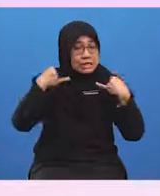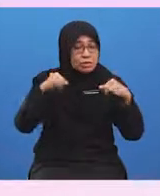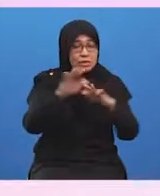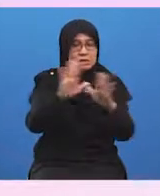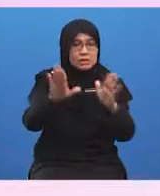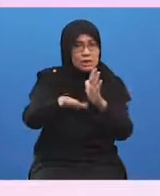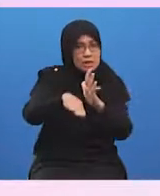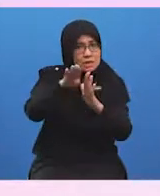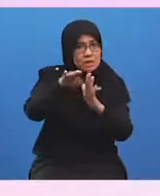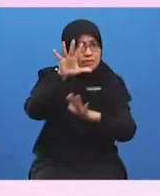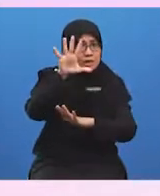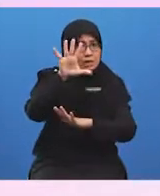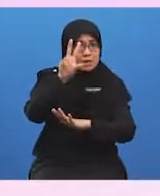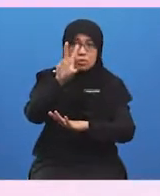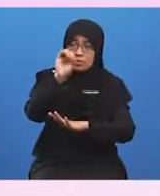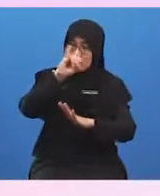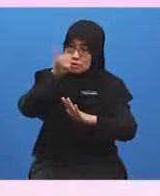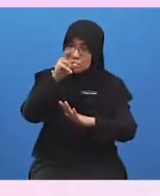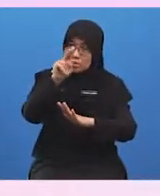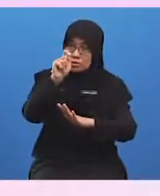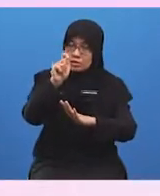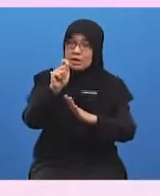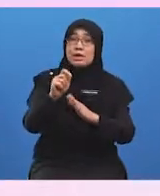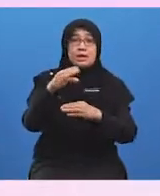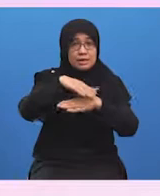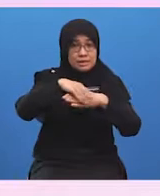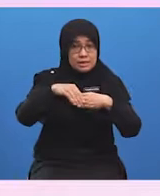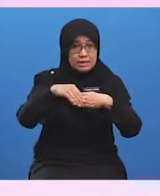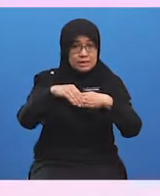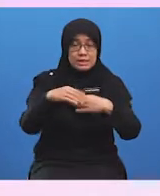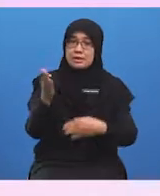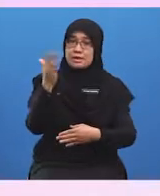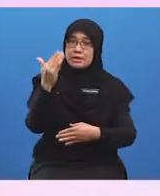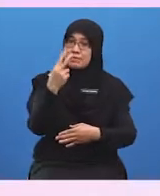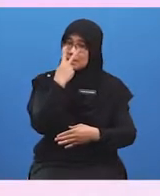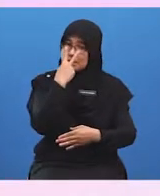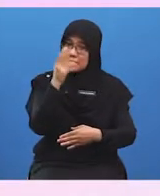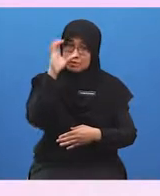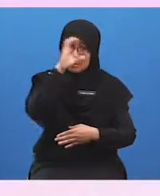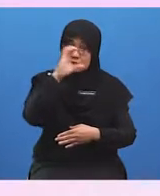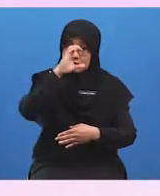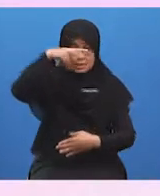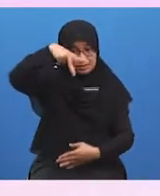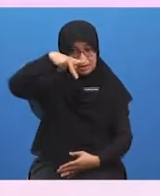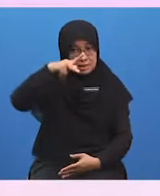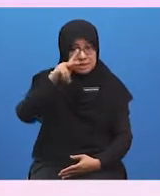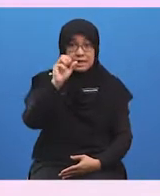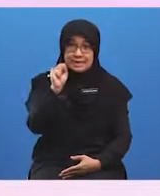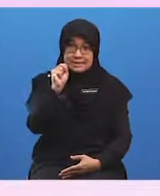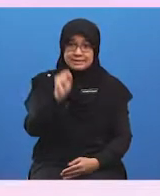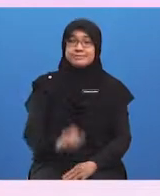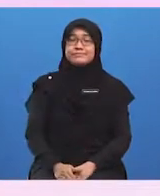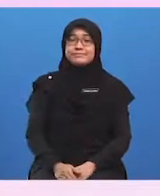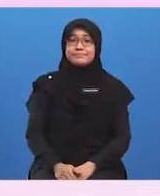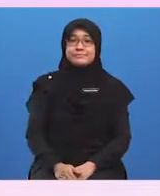melebihi RM20 juta. Seterusnya, jom kita kenali PKS dengan lebih mendalam melalui